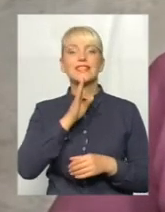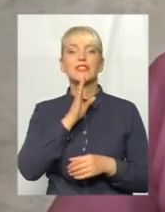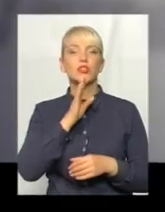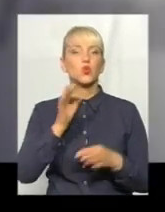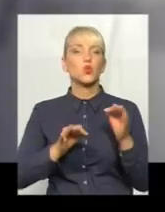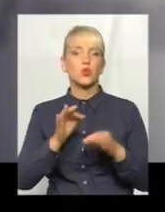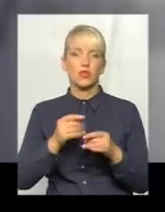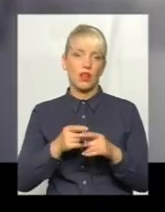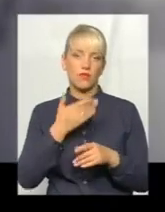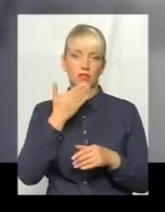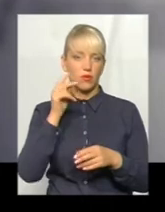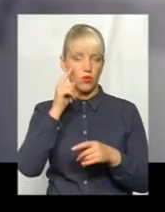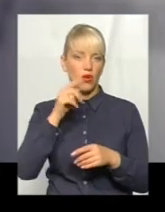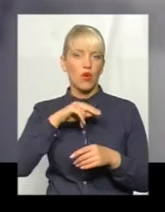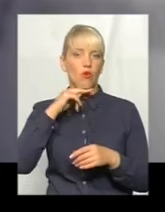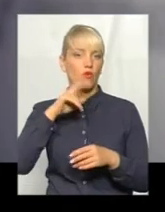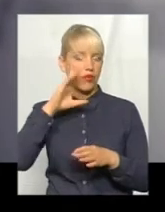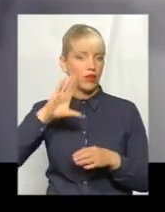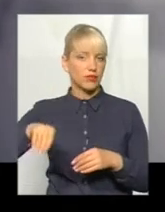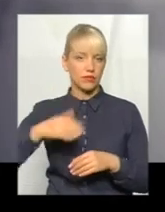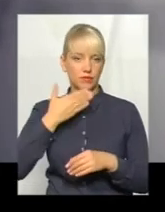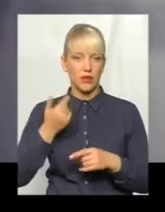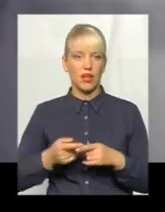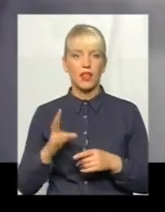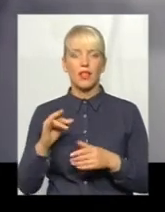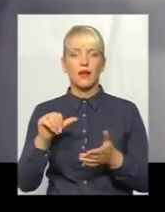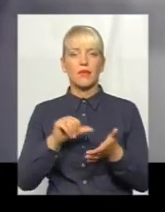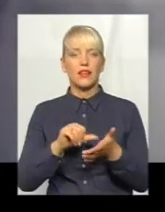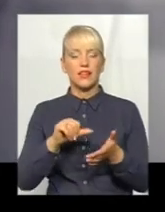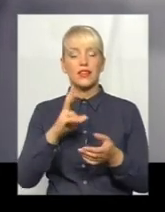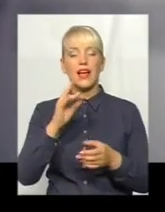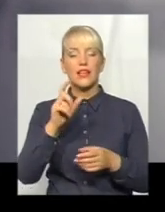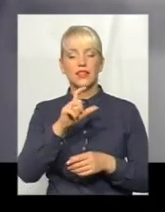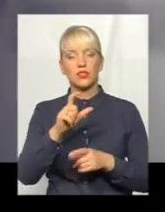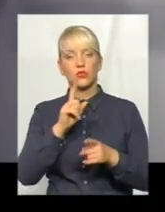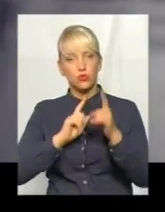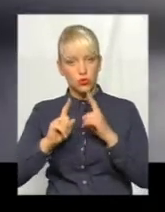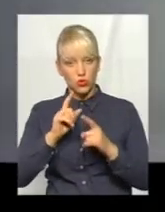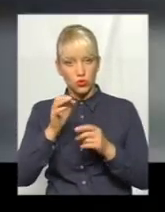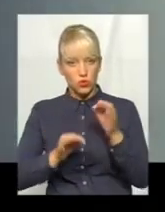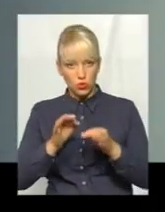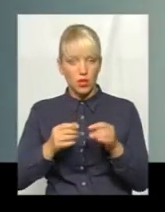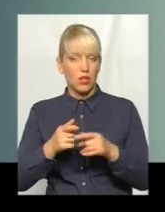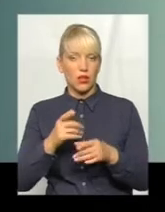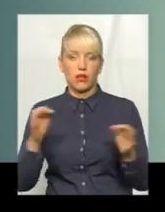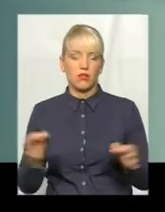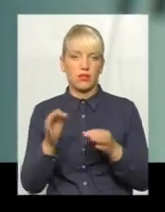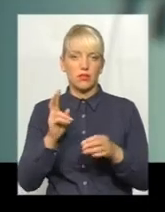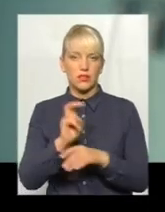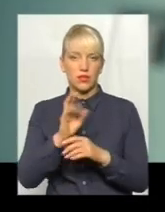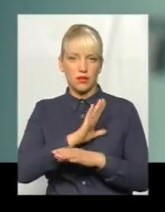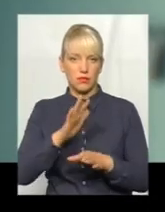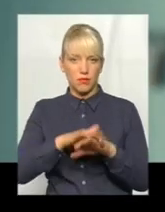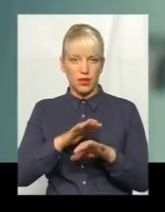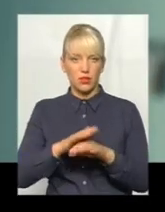зовсім уваги. На судові засідання представники банку чомусь не являлися. На клопотання Олега Волянського, аби фінансова установа